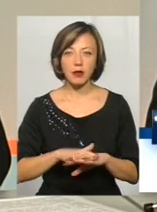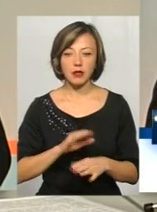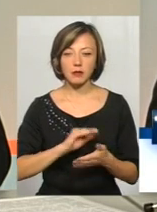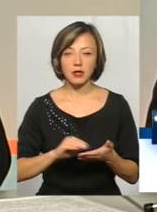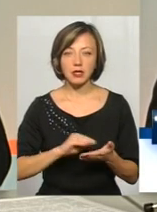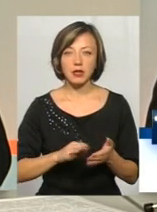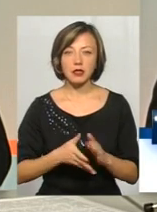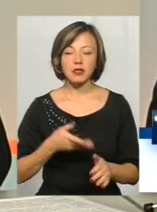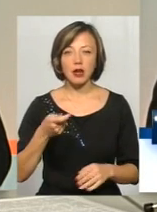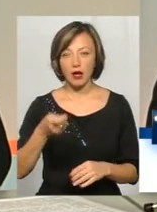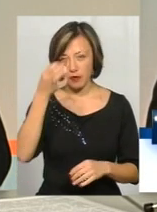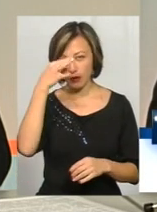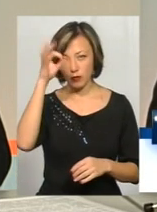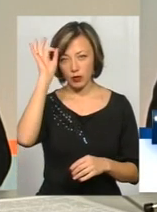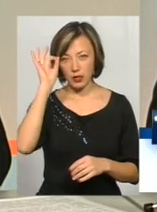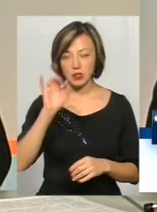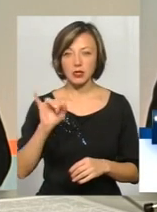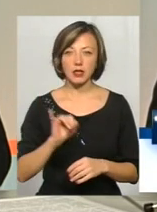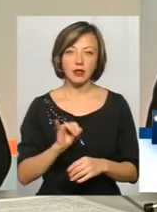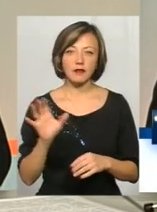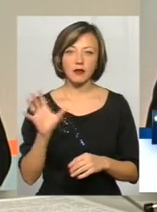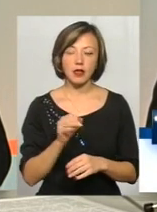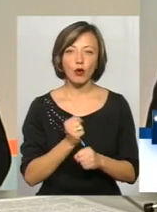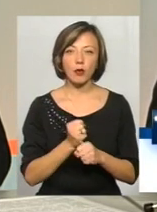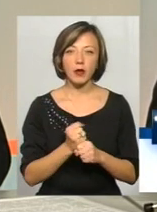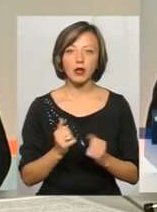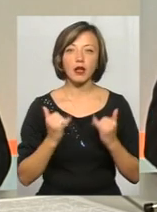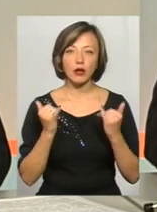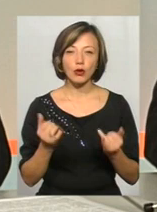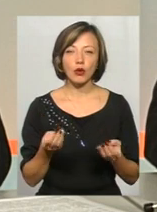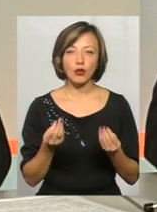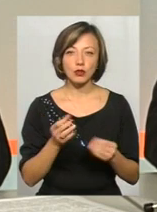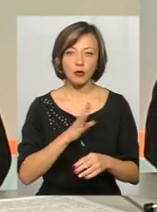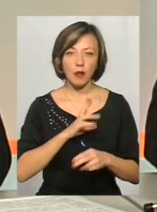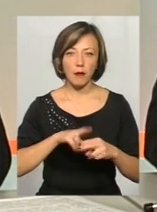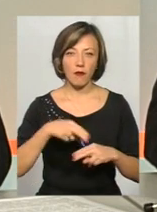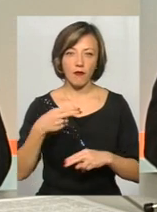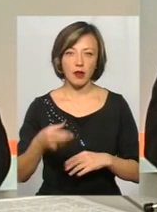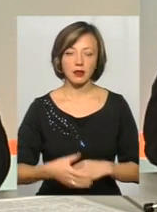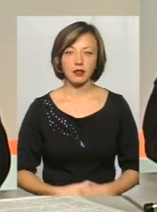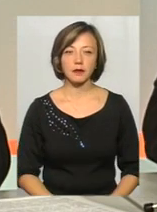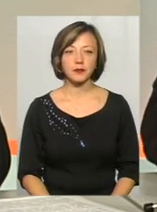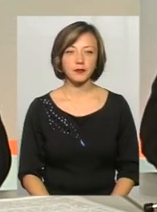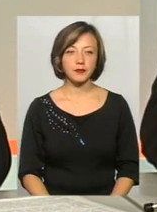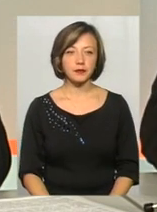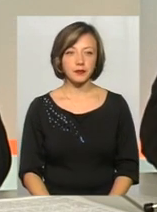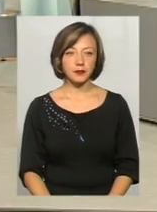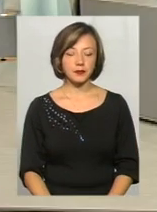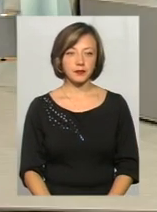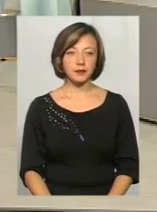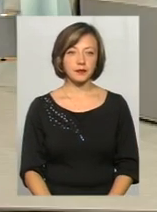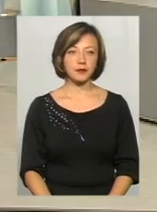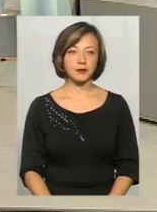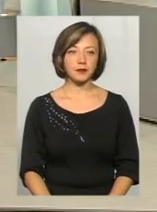писати заяви до поліції і ми будемо все робити і для того, щоб ті кошти були повернуті. Дякую, пан. Я ще хочу зробити